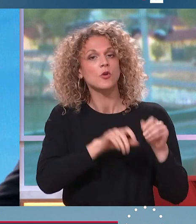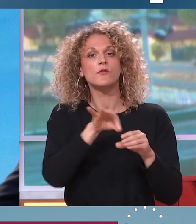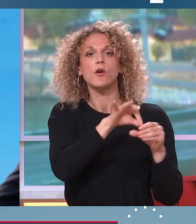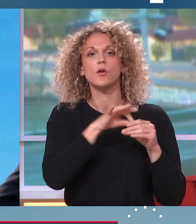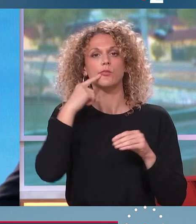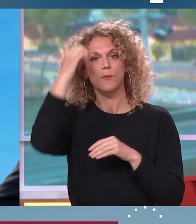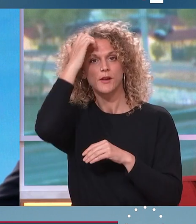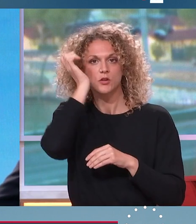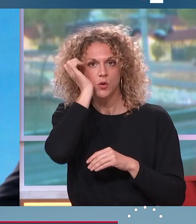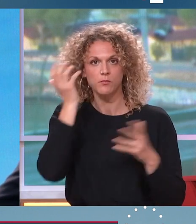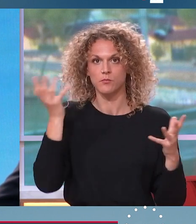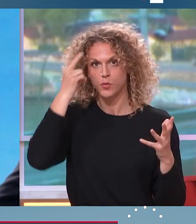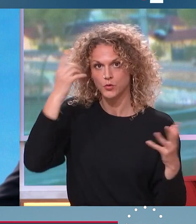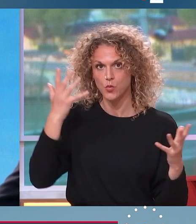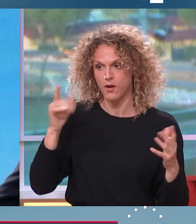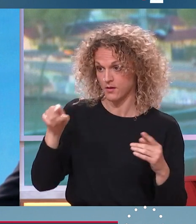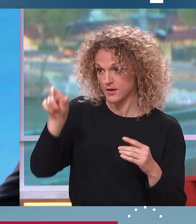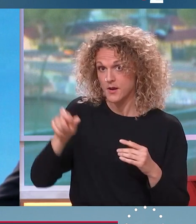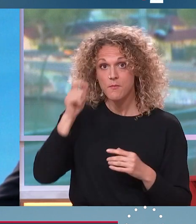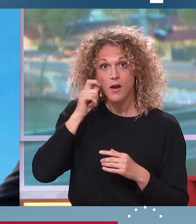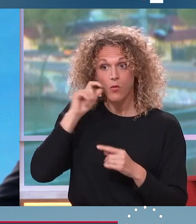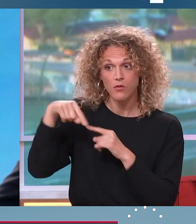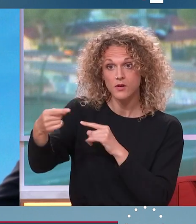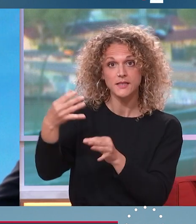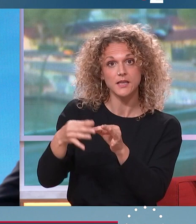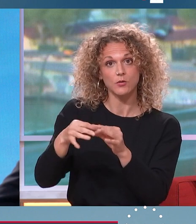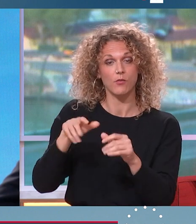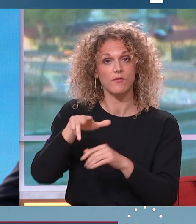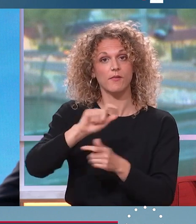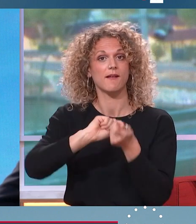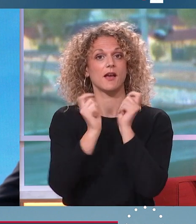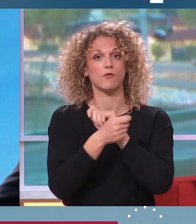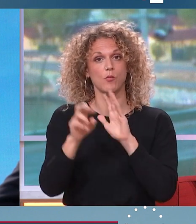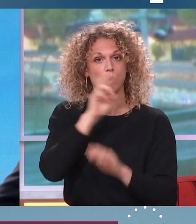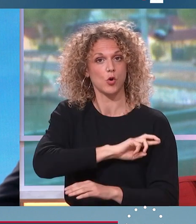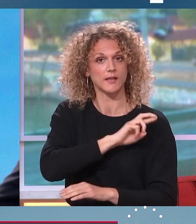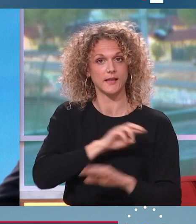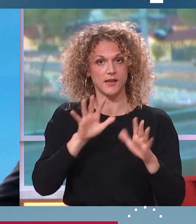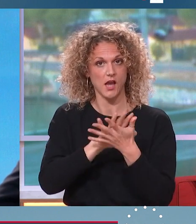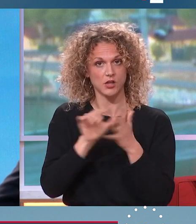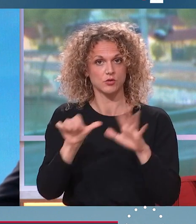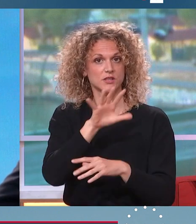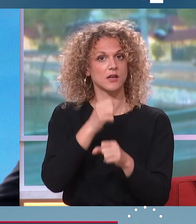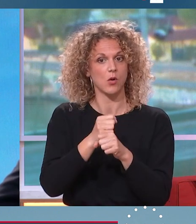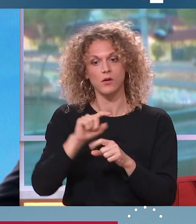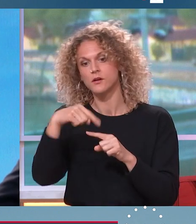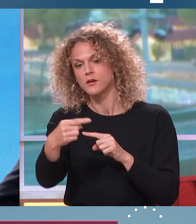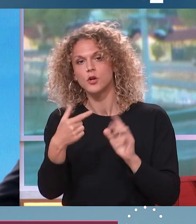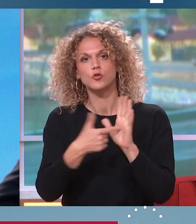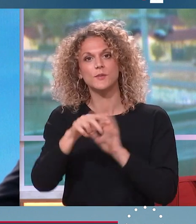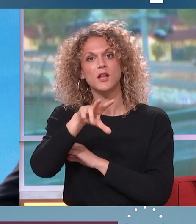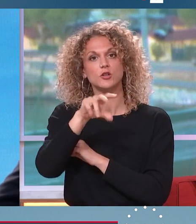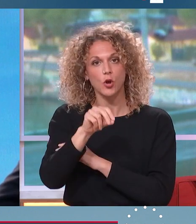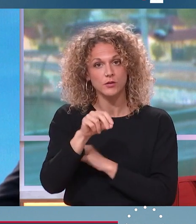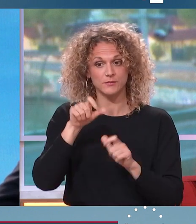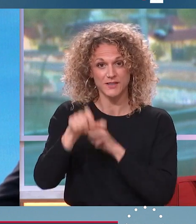'avec Emmanuel Macron, dès septembre, il y aura la réforme des retraites de 65 ans. Et à partir de 2030, les gens